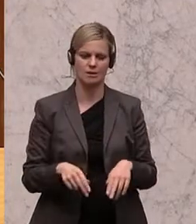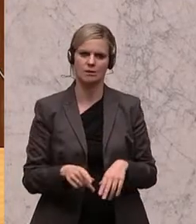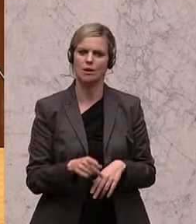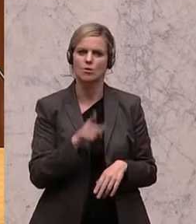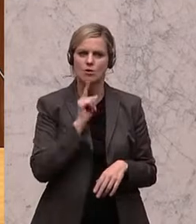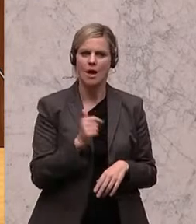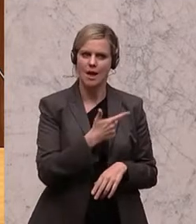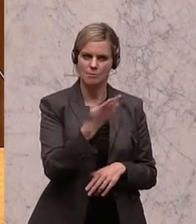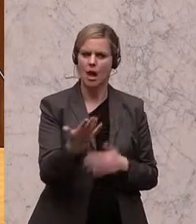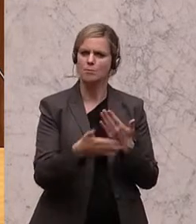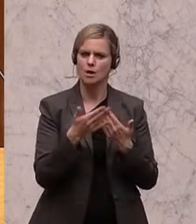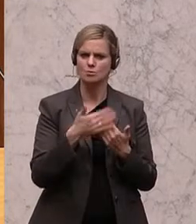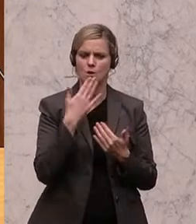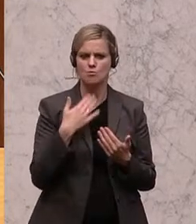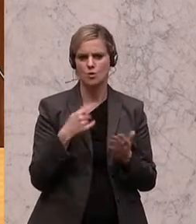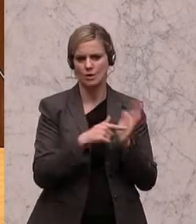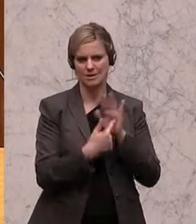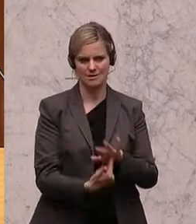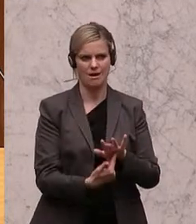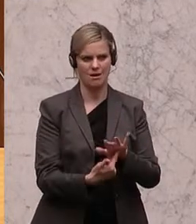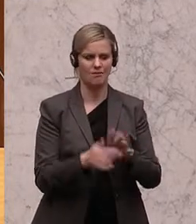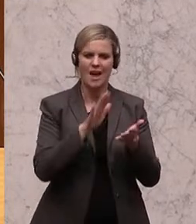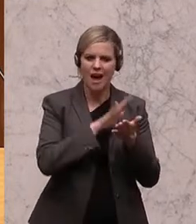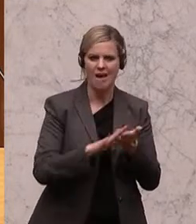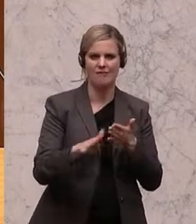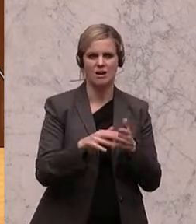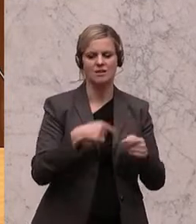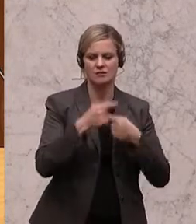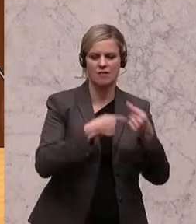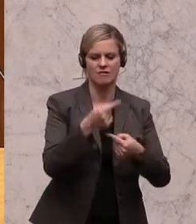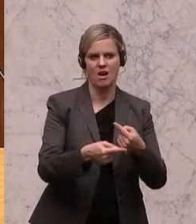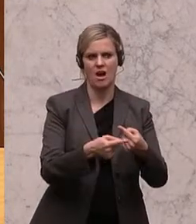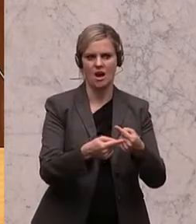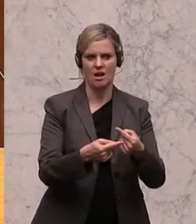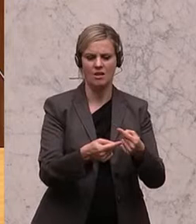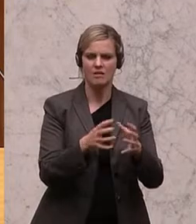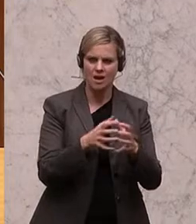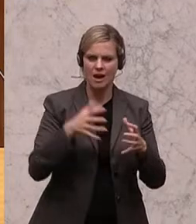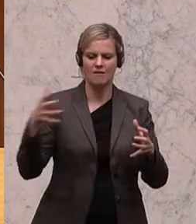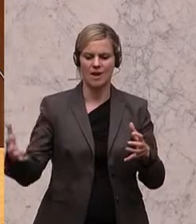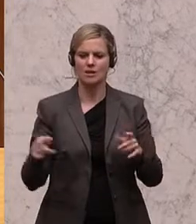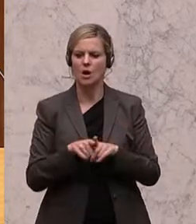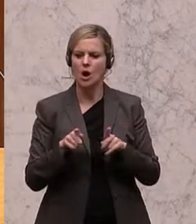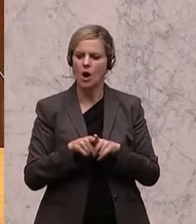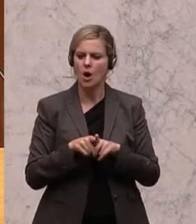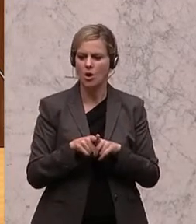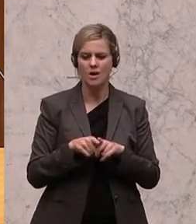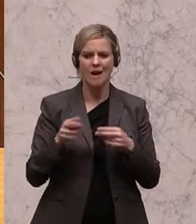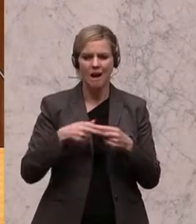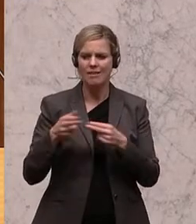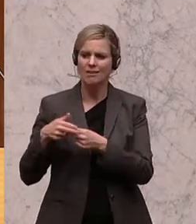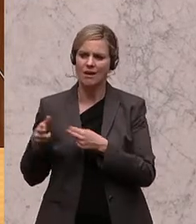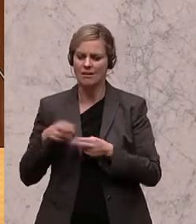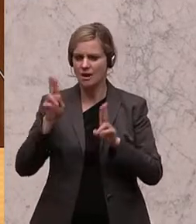Beispiele, es wäre zu einer Ausweitung des vereinfachten Verfahrens gekommen, Parteienrechte von Anrainerinnen werden entfallen,